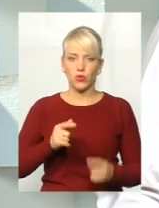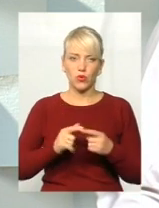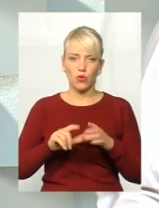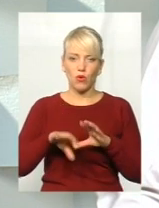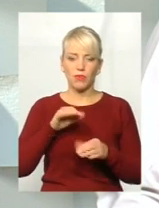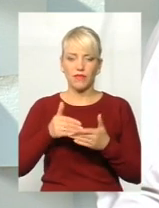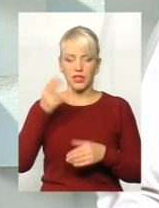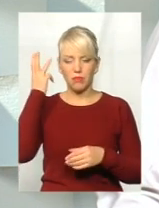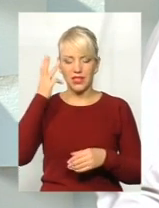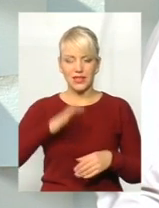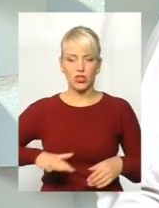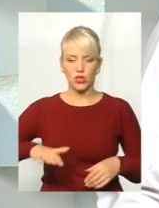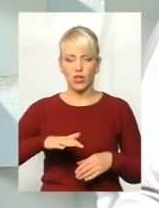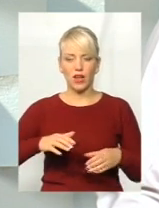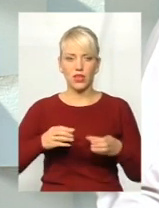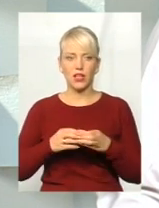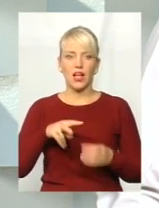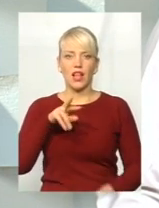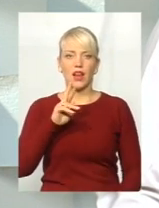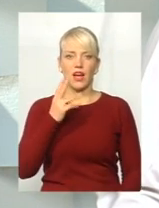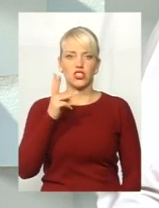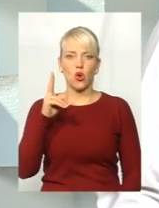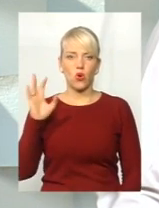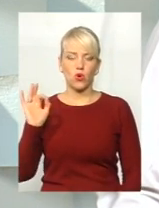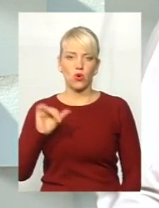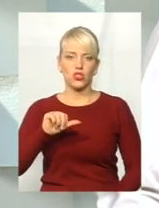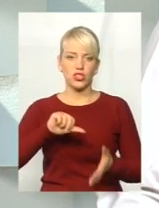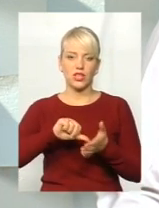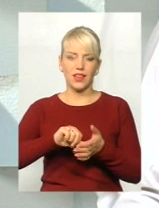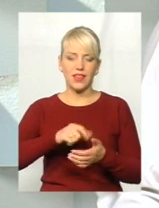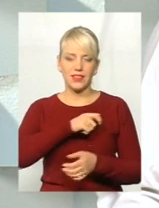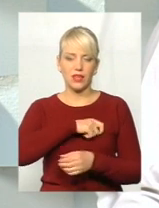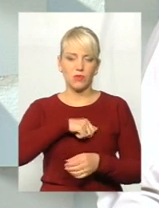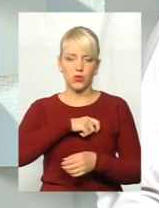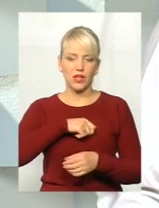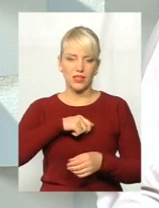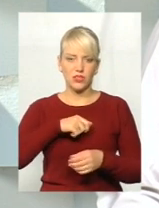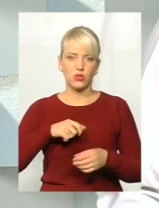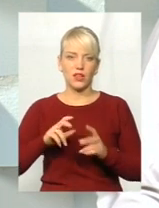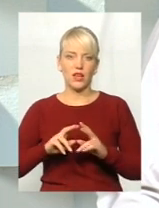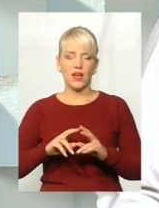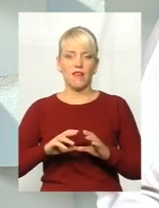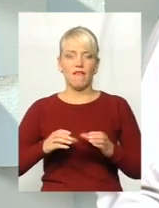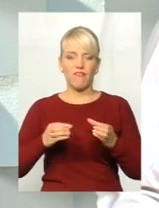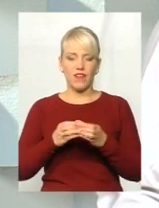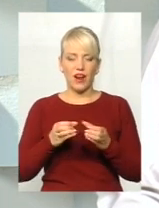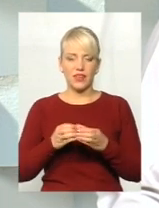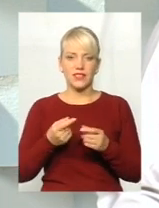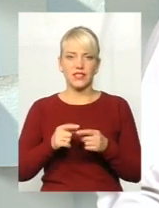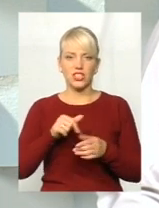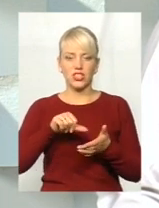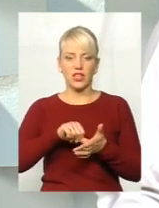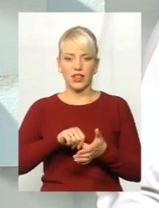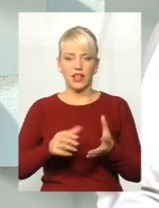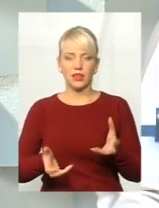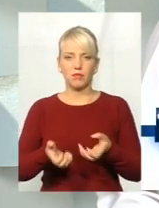територіальної організації радикальної партії Олега Ляшка, член депутатської фракції цієї партії, член депутатської групи